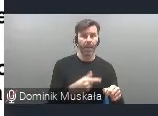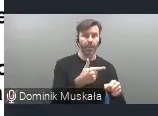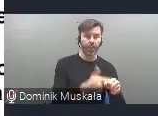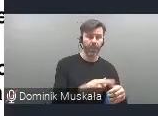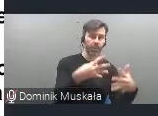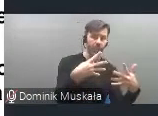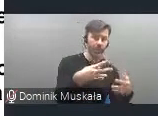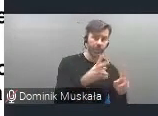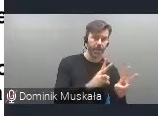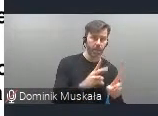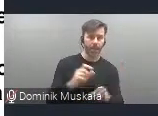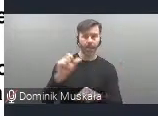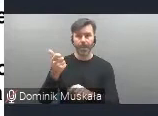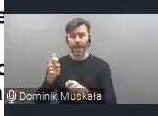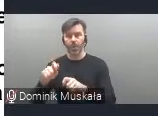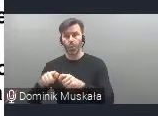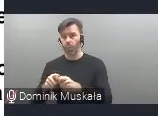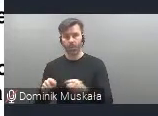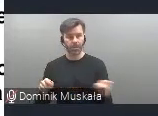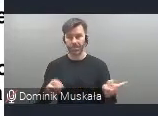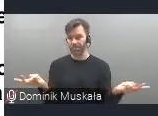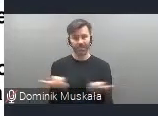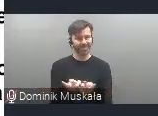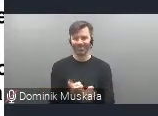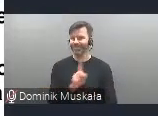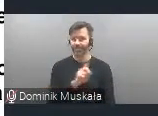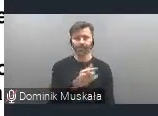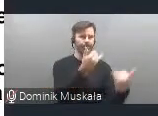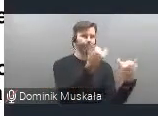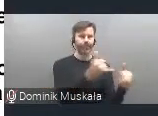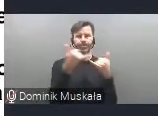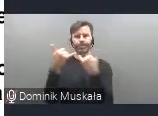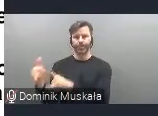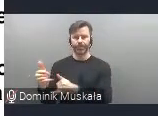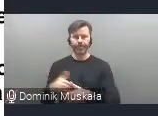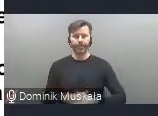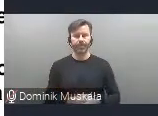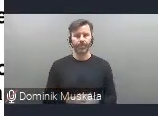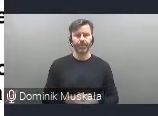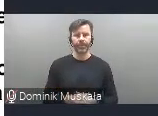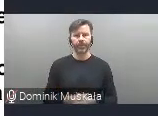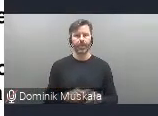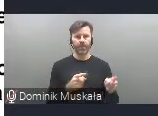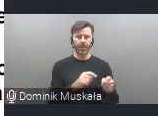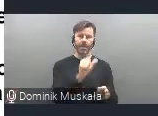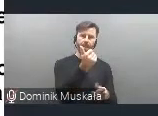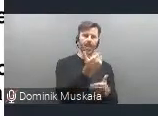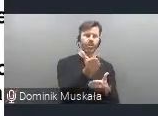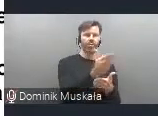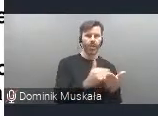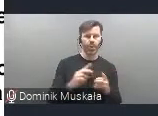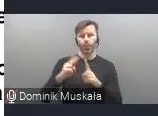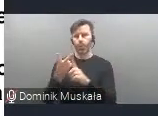grudnia to nie będzie powtórzenie tego samego, będą to dwie różne, jak można powiedzieć, dwie części. Tego 29